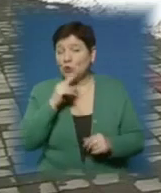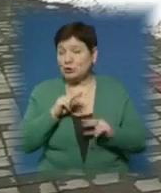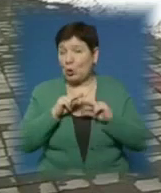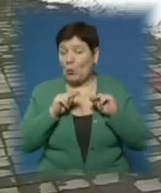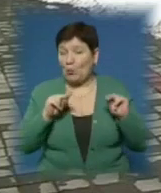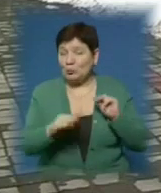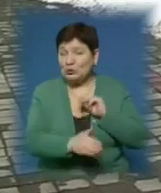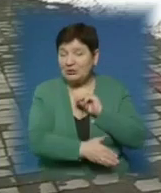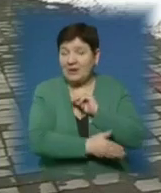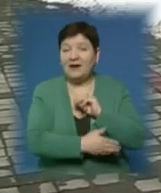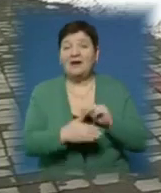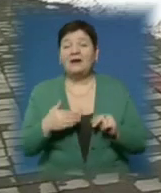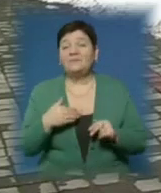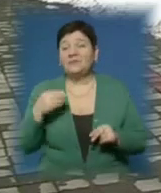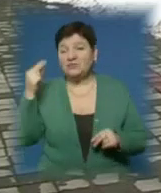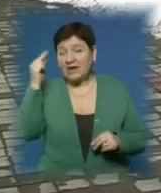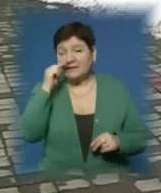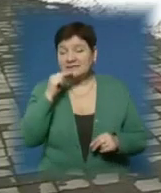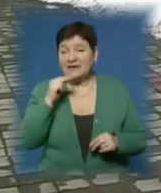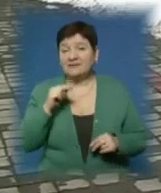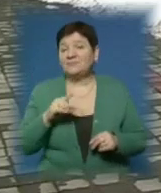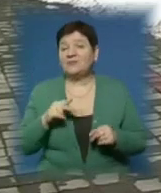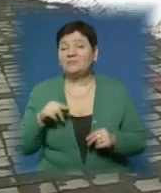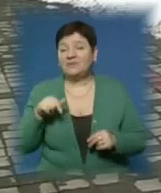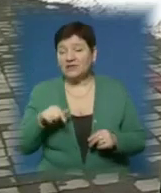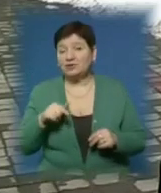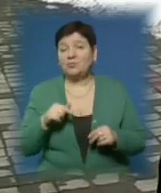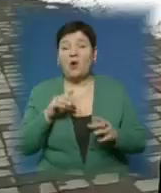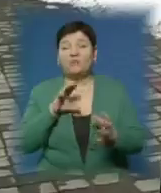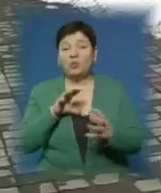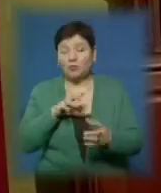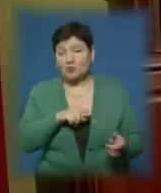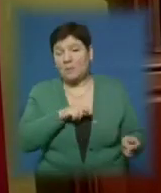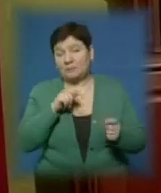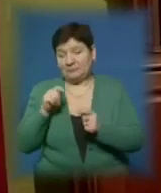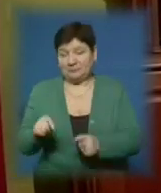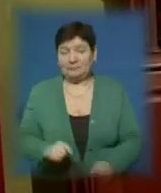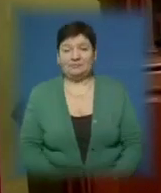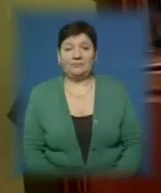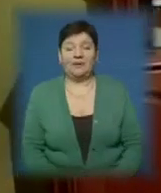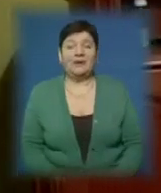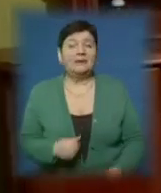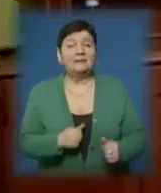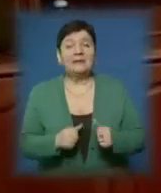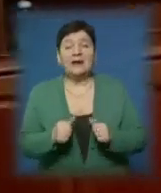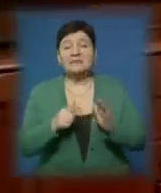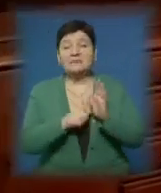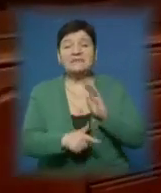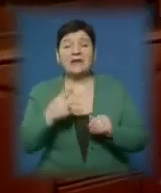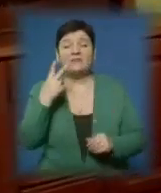Навчаються діти з Долівської школи, які довозяться нашим автобусом. На ремонт 72